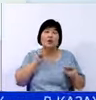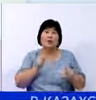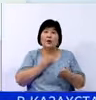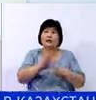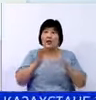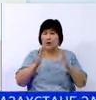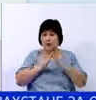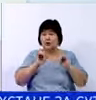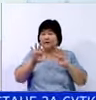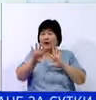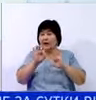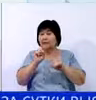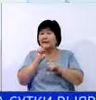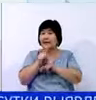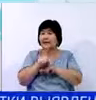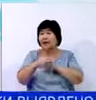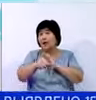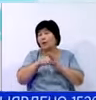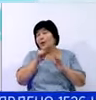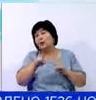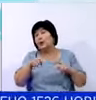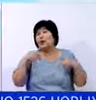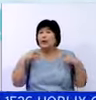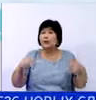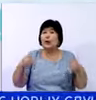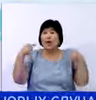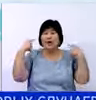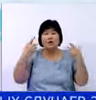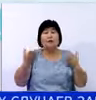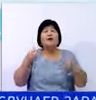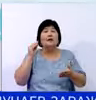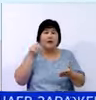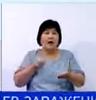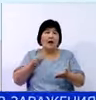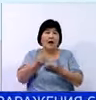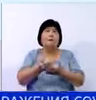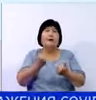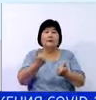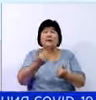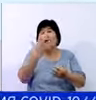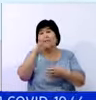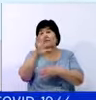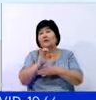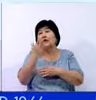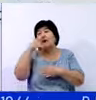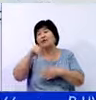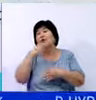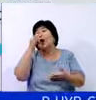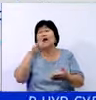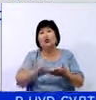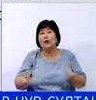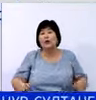выходя из дома, выбрать и заказать для убоя то или иное животное, произвести оплату, а также получить фото или видеоотчёт.